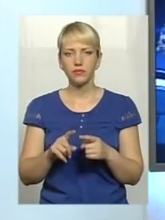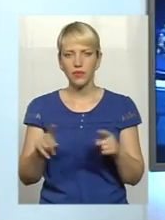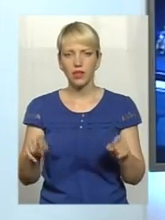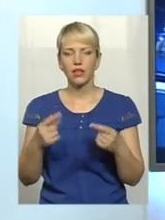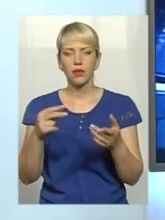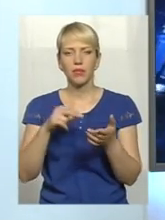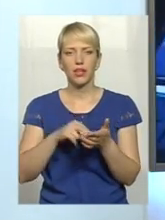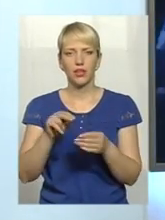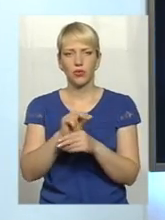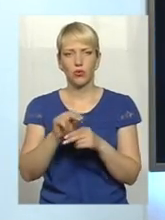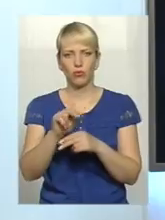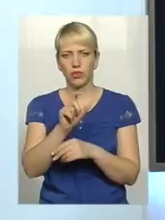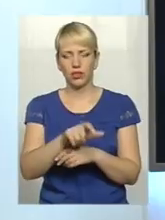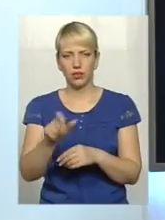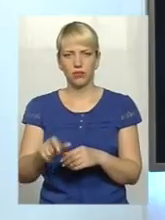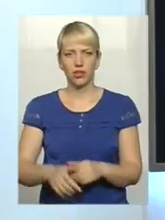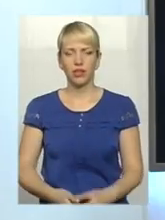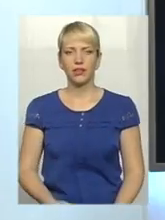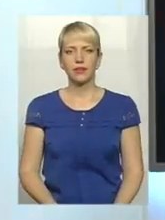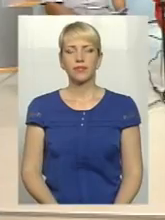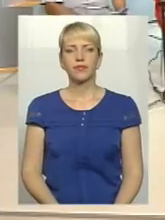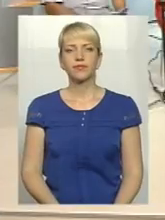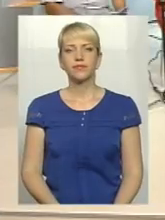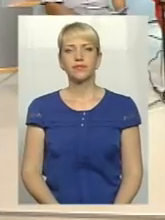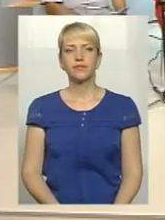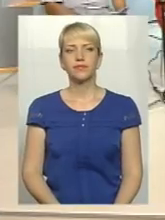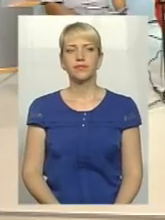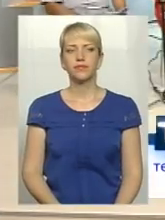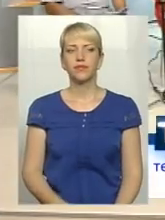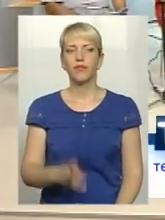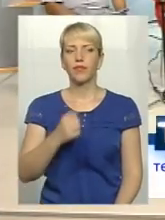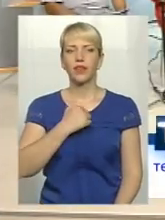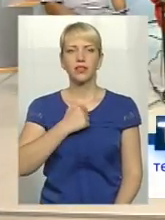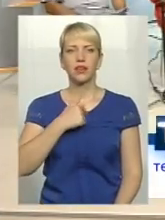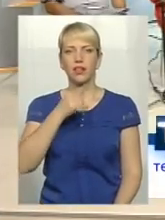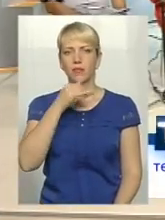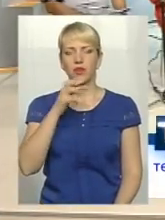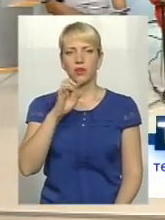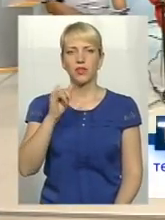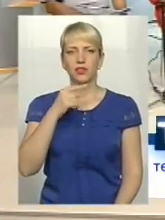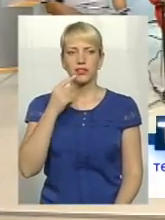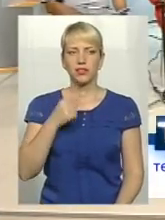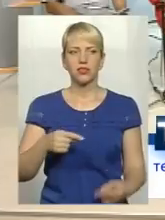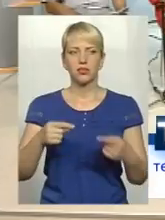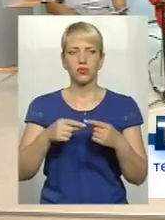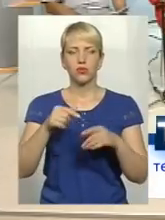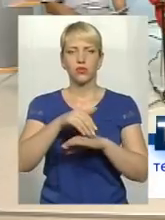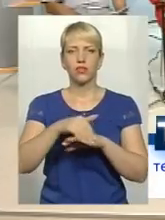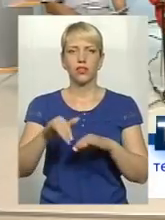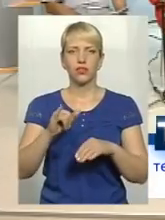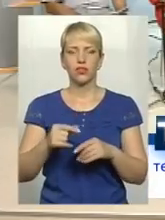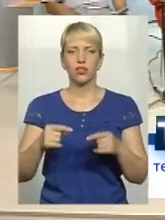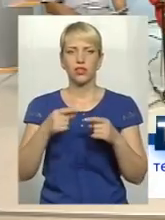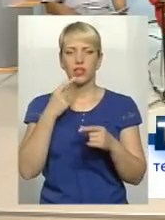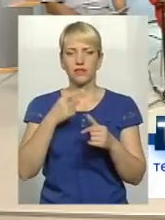необхідна бути і яка вона має бути? На жаль, я би не могла зараз сказати оточну адресу і назвати